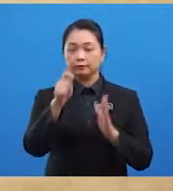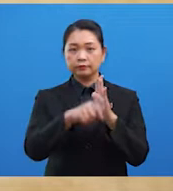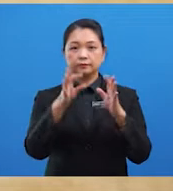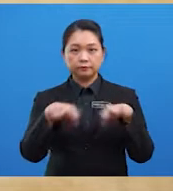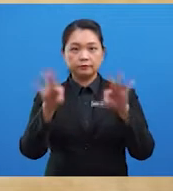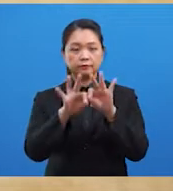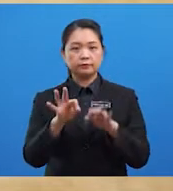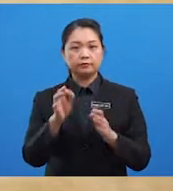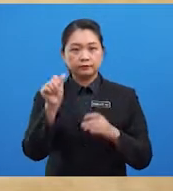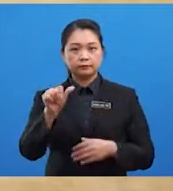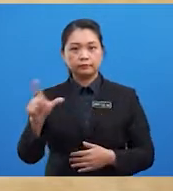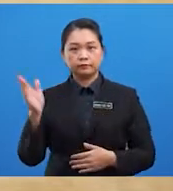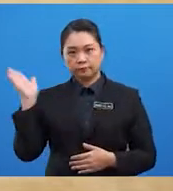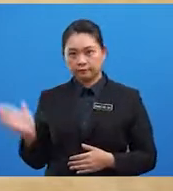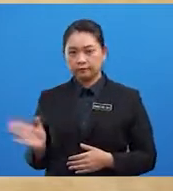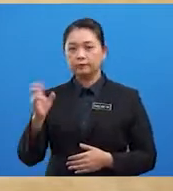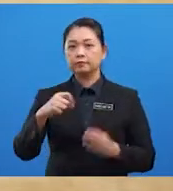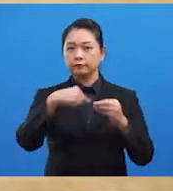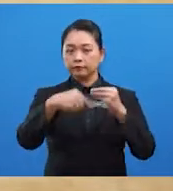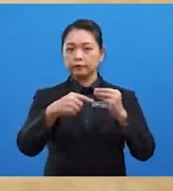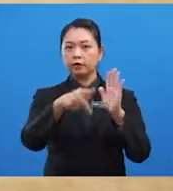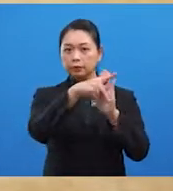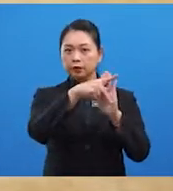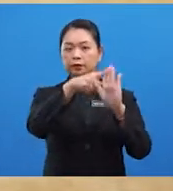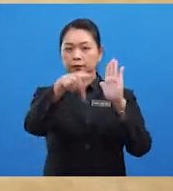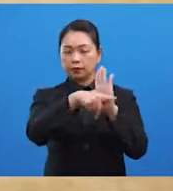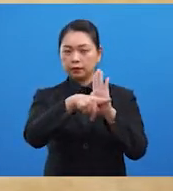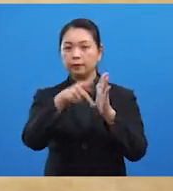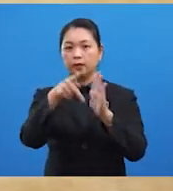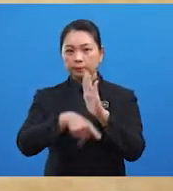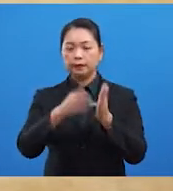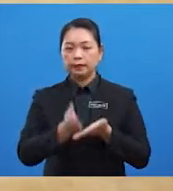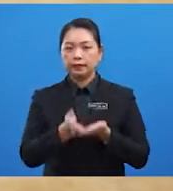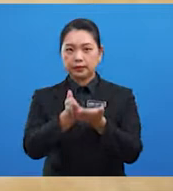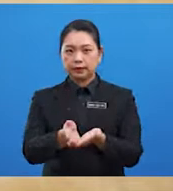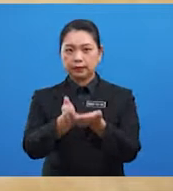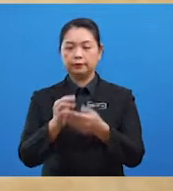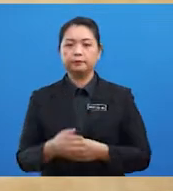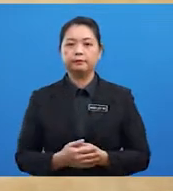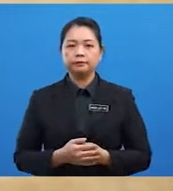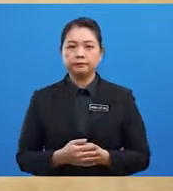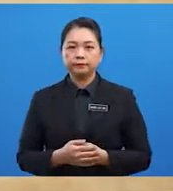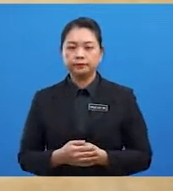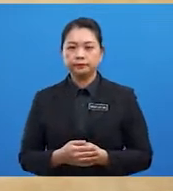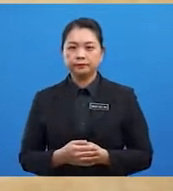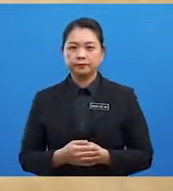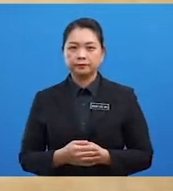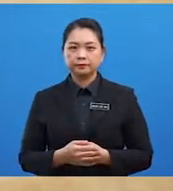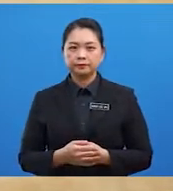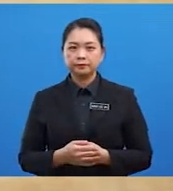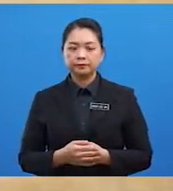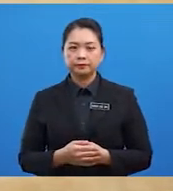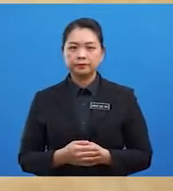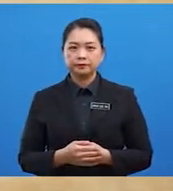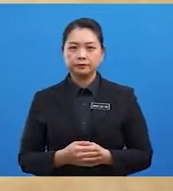pedoman tentang prinsip dan peraturan pelayaran baik soalan yang